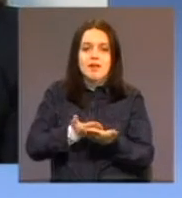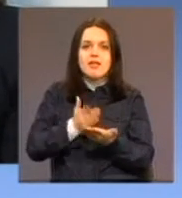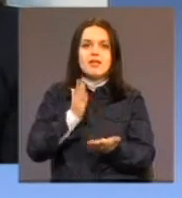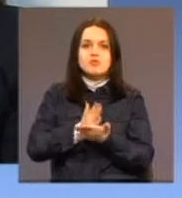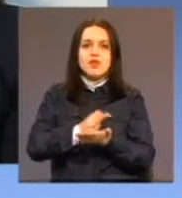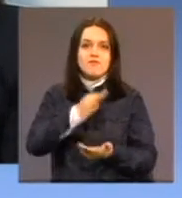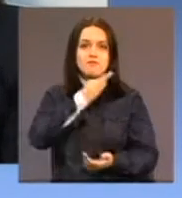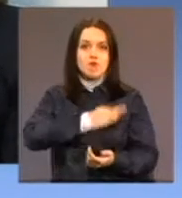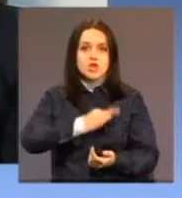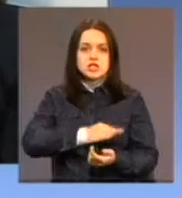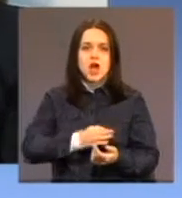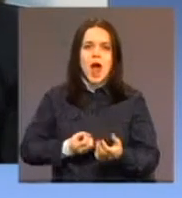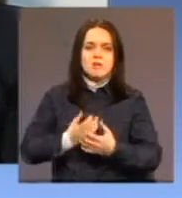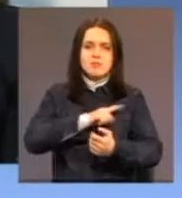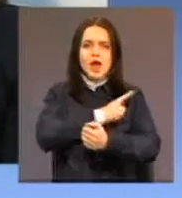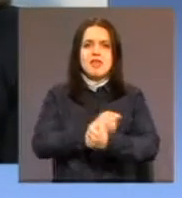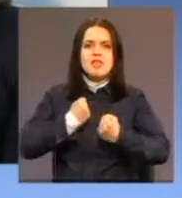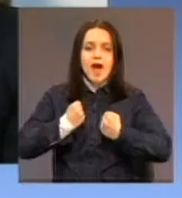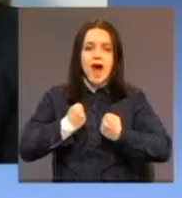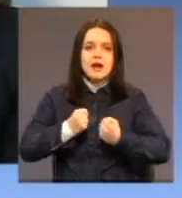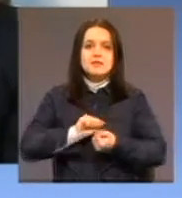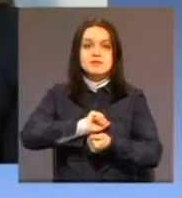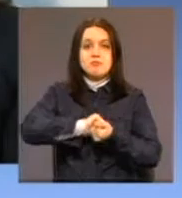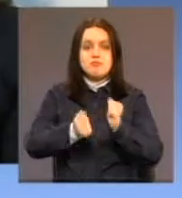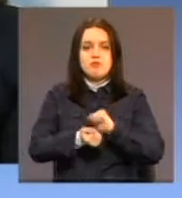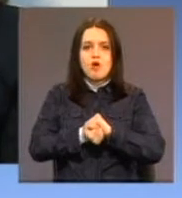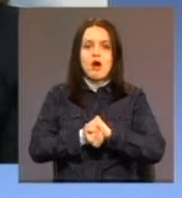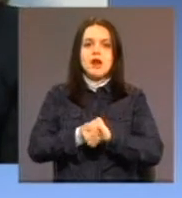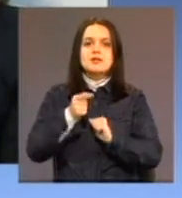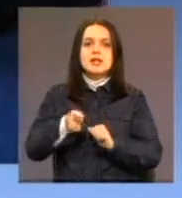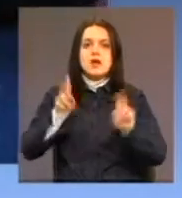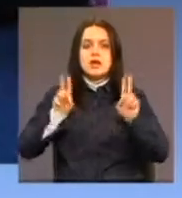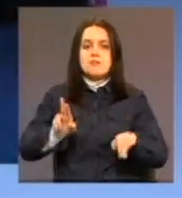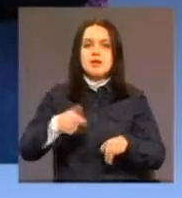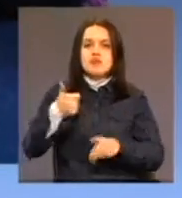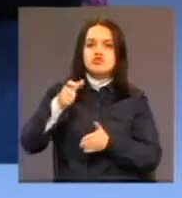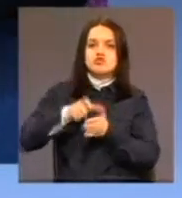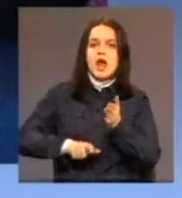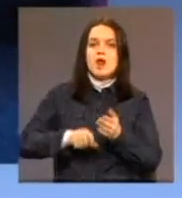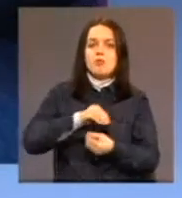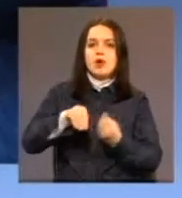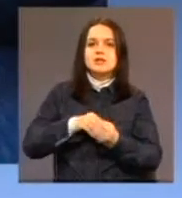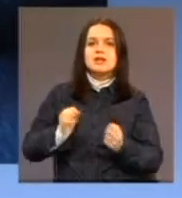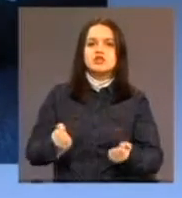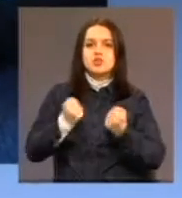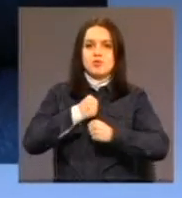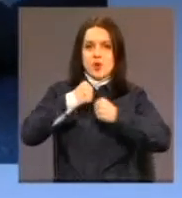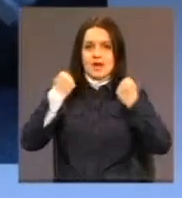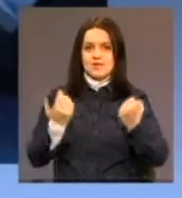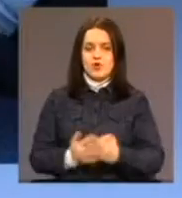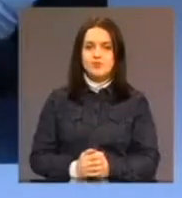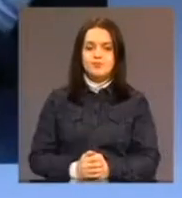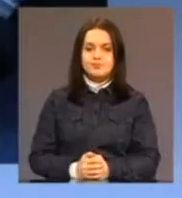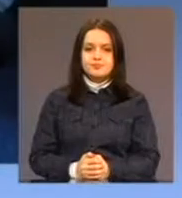jaka i da bi se borila, dakle, sa takvom jednom realnošću, imati čana s poteškoćom u razvoju. A, tako, da nabacim. Ajde.